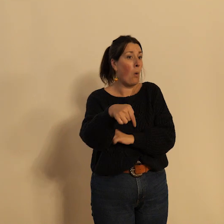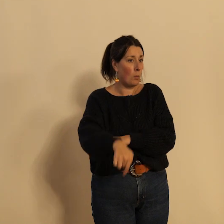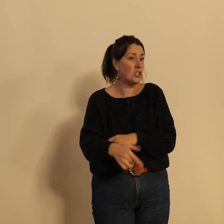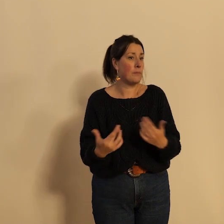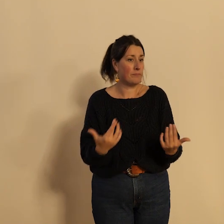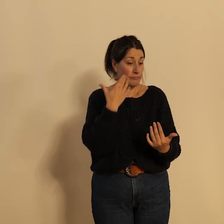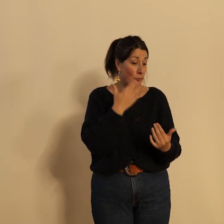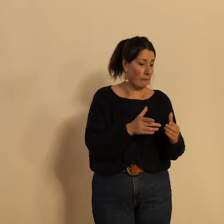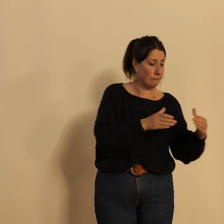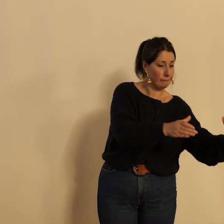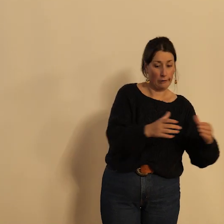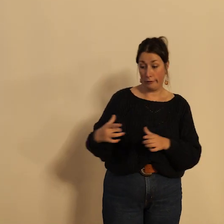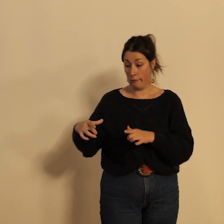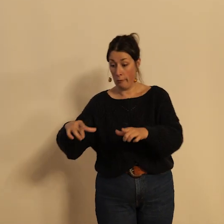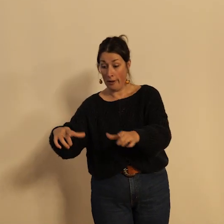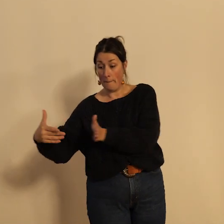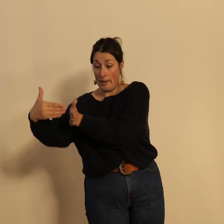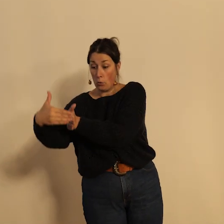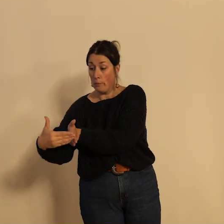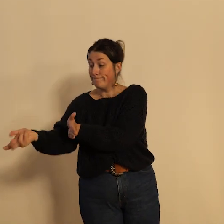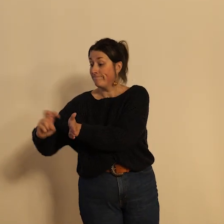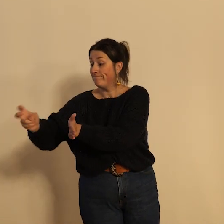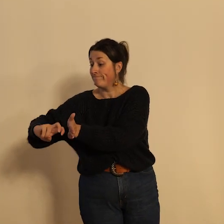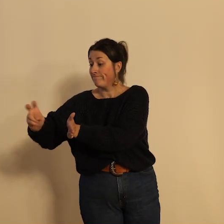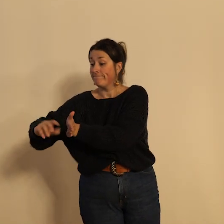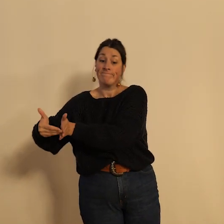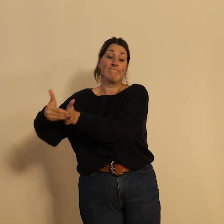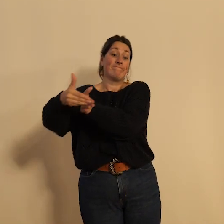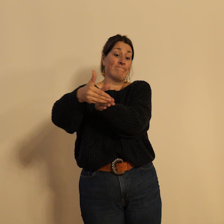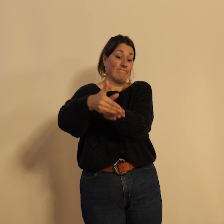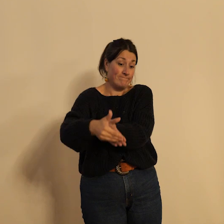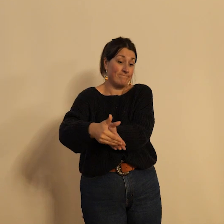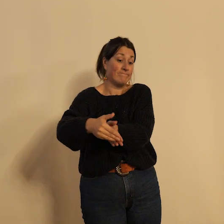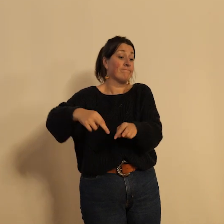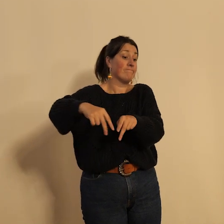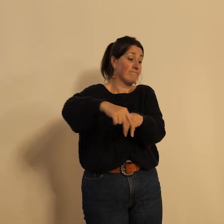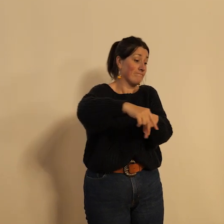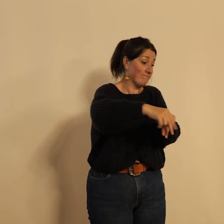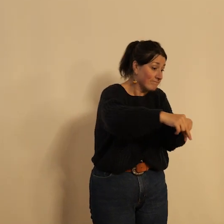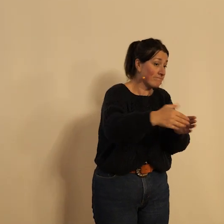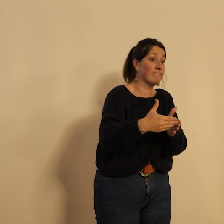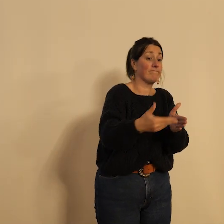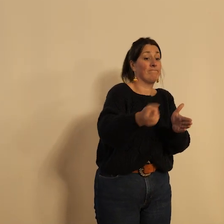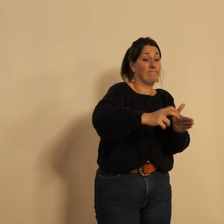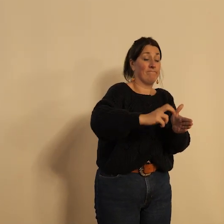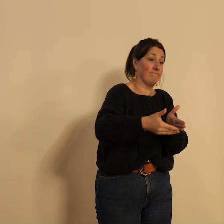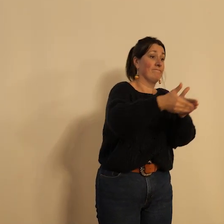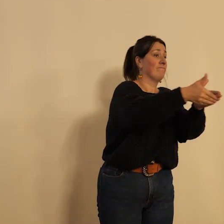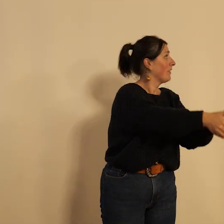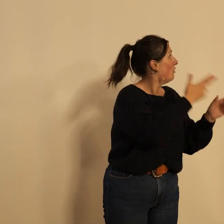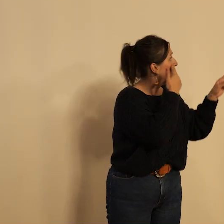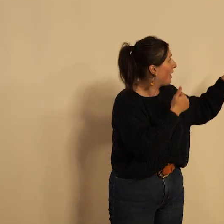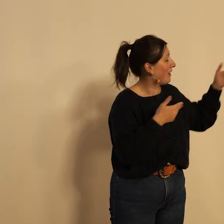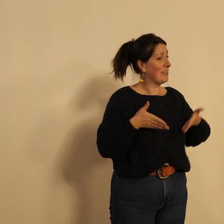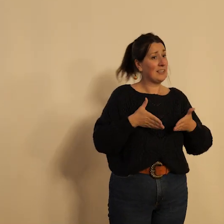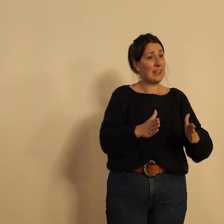les bateliers et donc ici nous avons voilà un passage de Loire puisque vous reconnaissez lequel Paulbert en